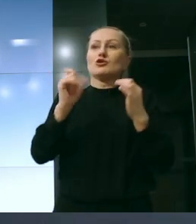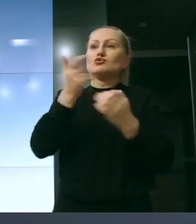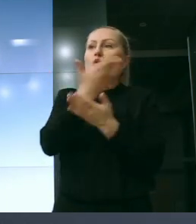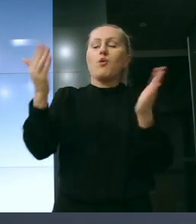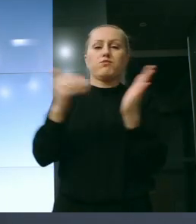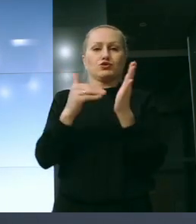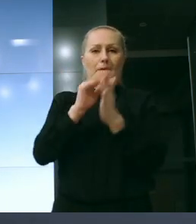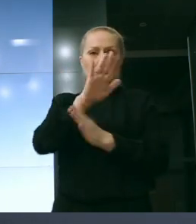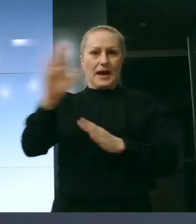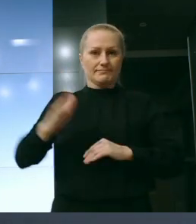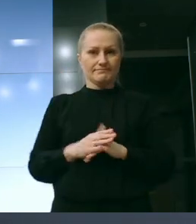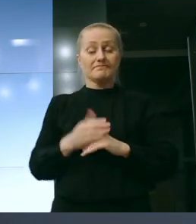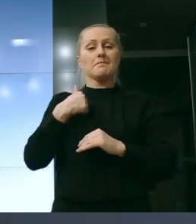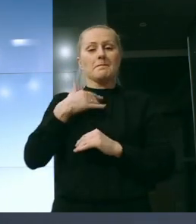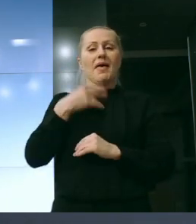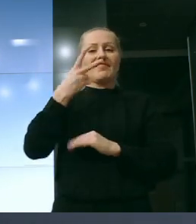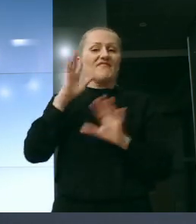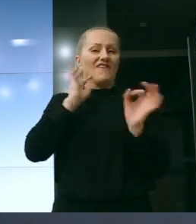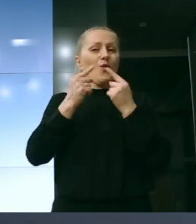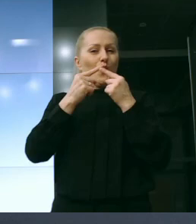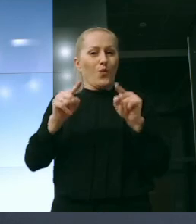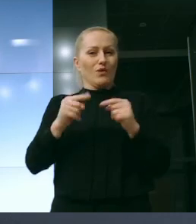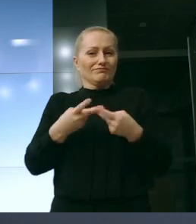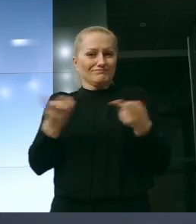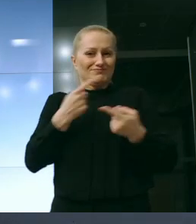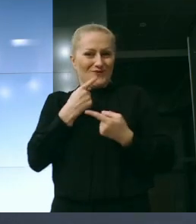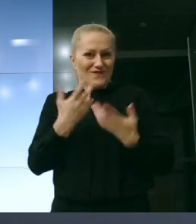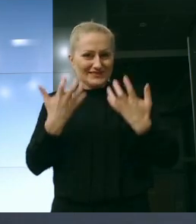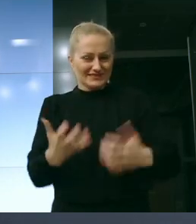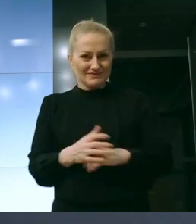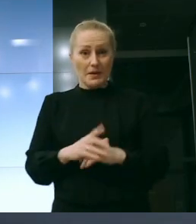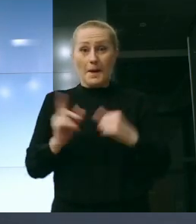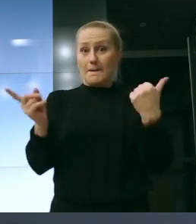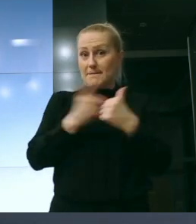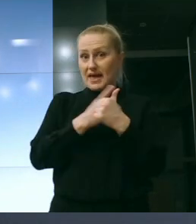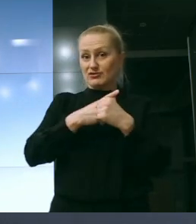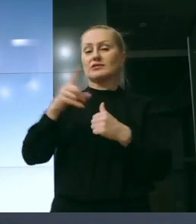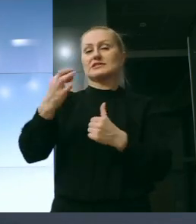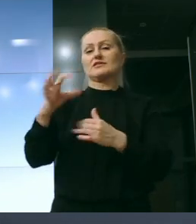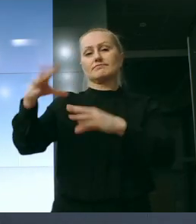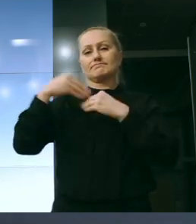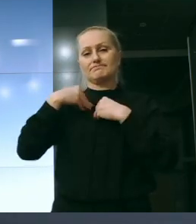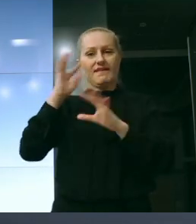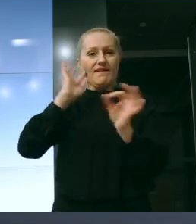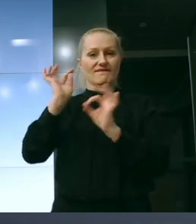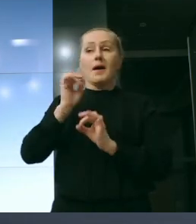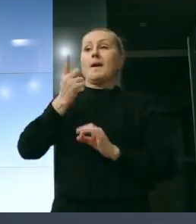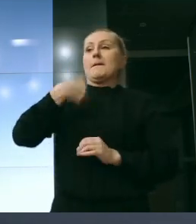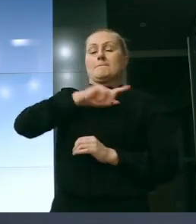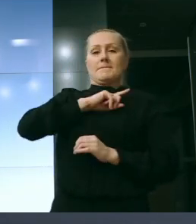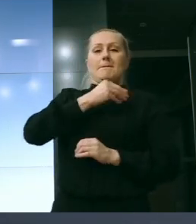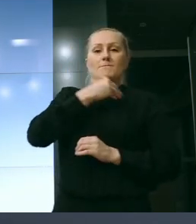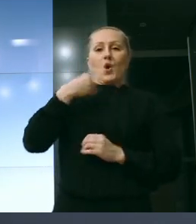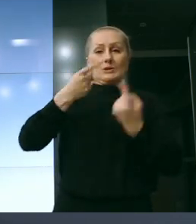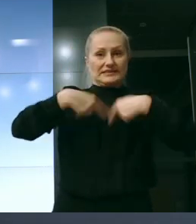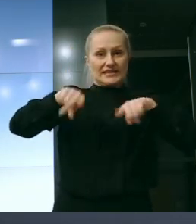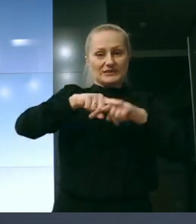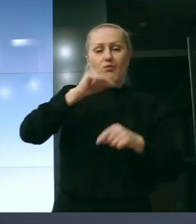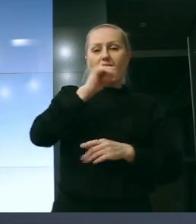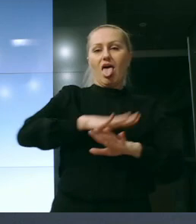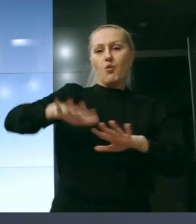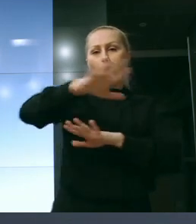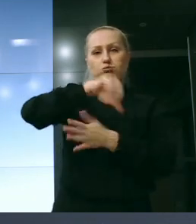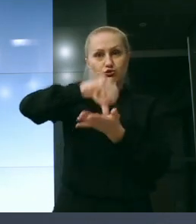I mam dwie krótkie informacje, z którymi się chciałam z Państwem podzielić. Po pierwsze, dzisiaj otrzymałam informację, że jako zespół tu z Polski, z Europy Środkowej będziemy